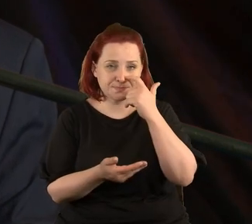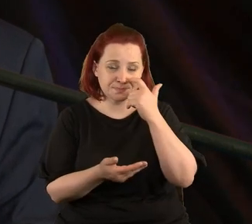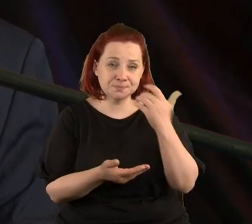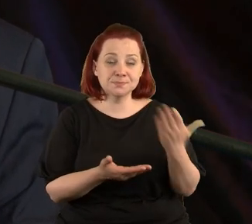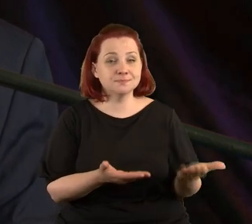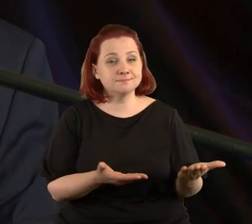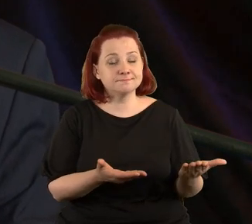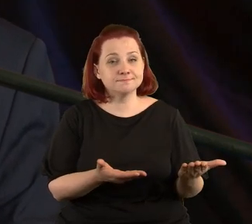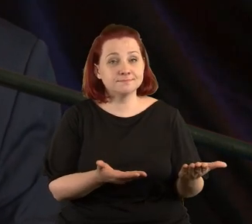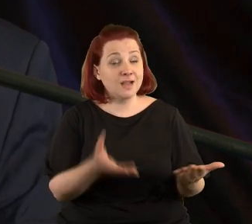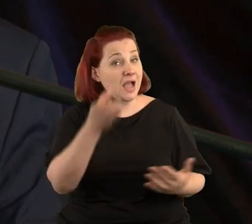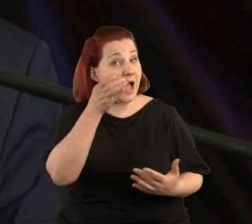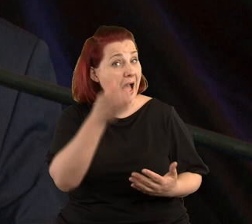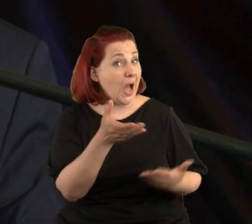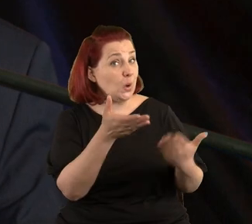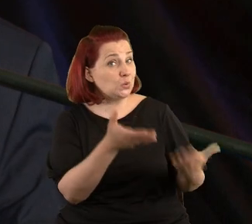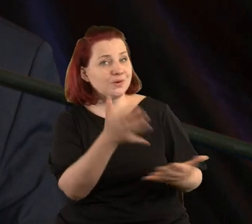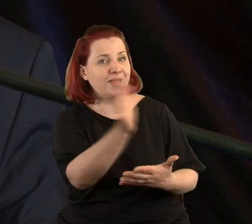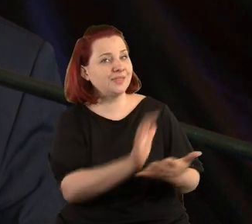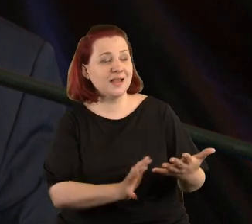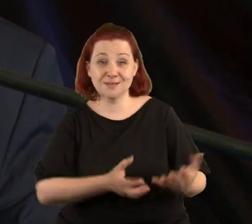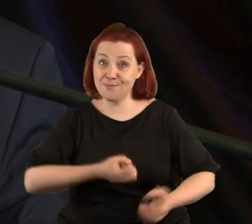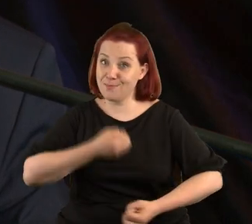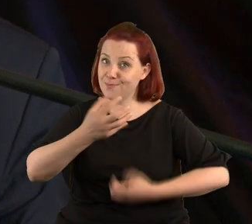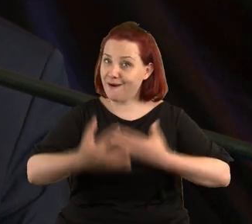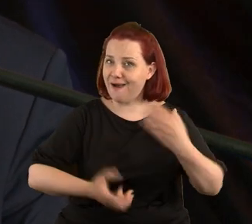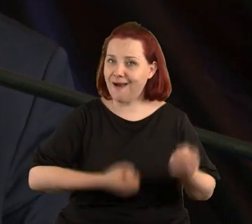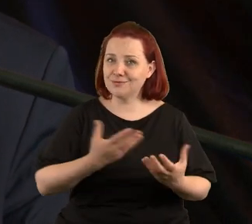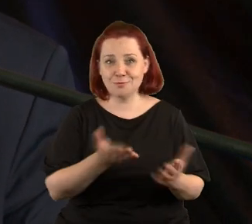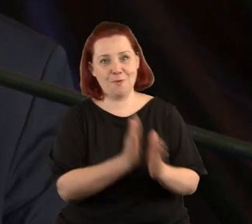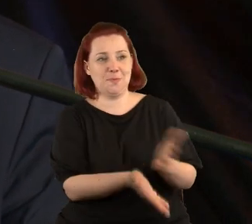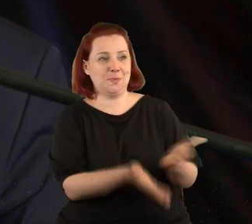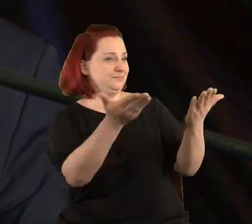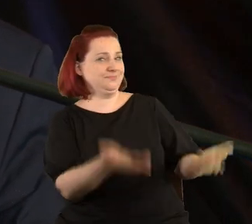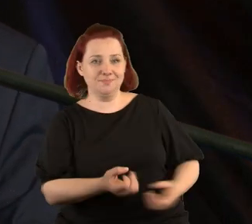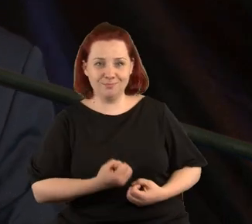jest autorem tekstów poetyckich. Jest po prostu poetą.